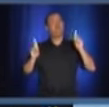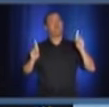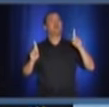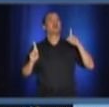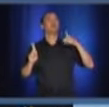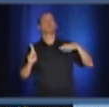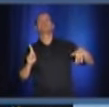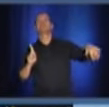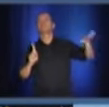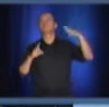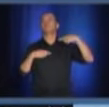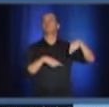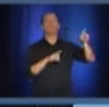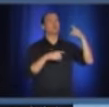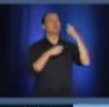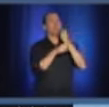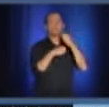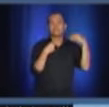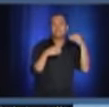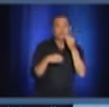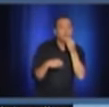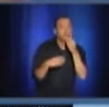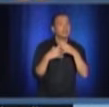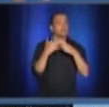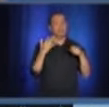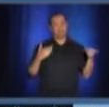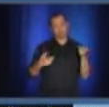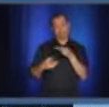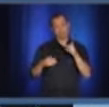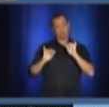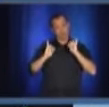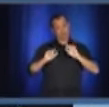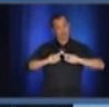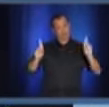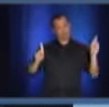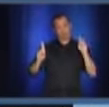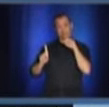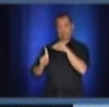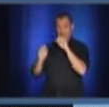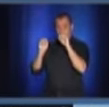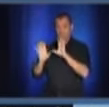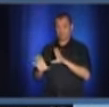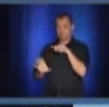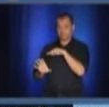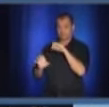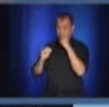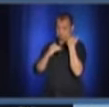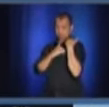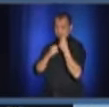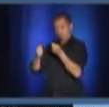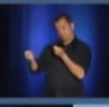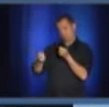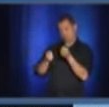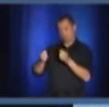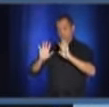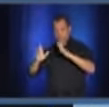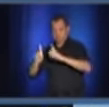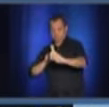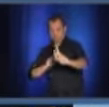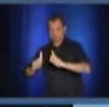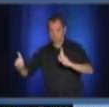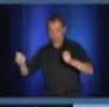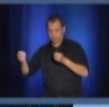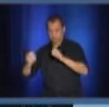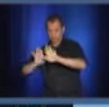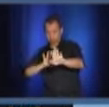dans un supermarché, etc., il y a un professeur qui peut gérer certains éléments de distanciation. Mais cet élément-là va